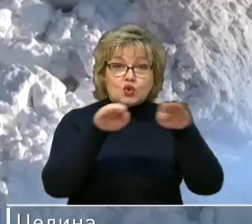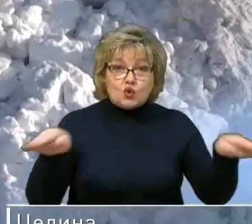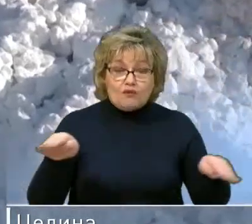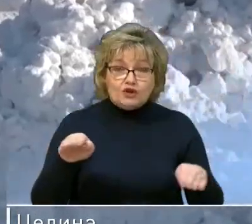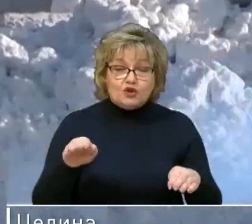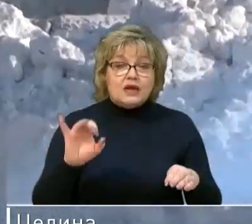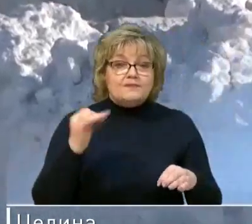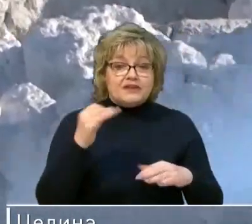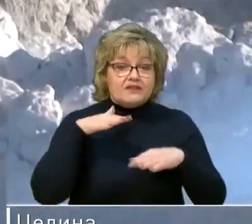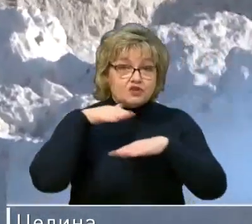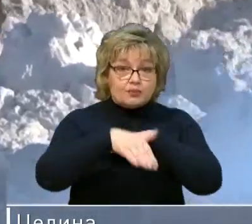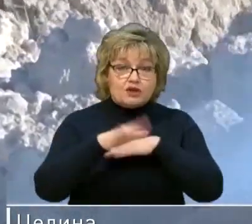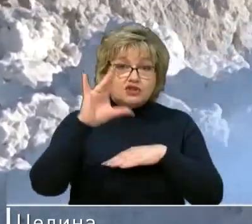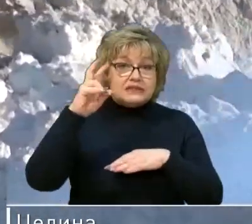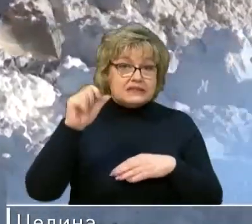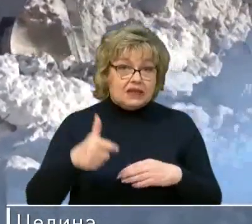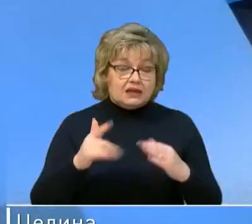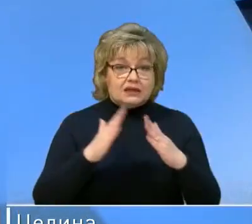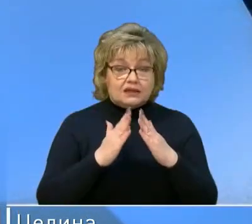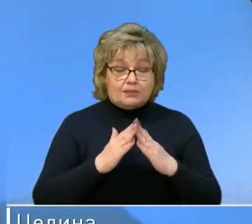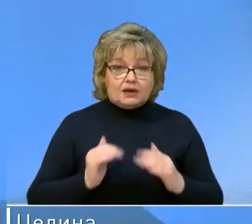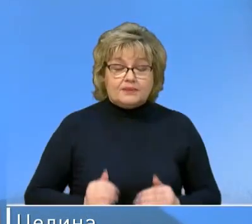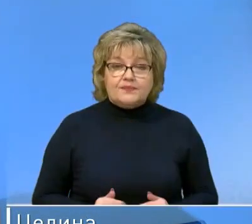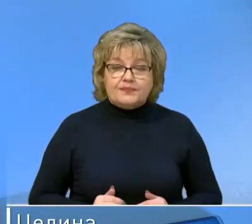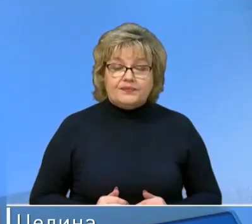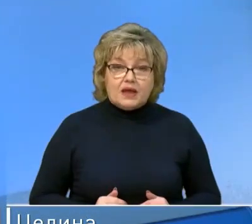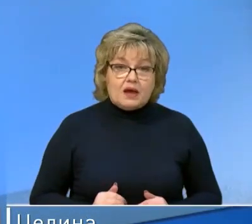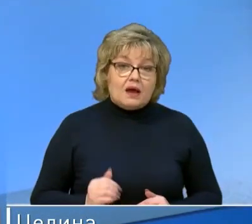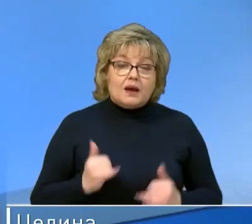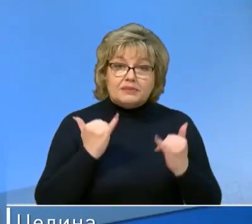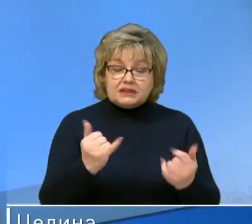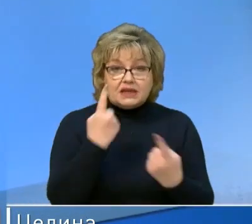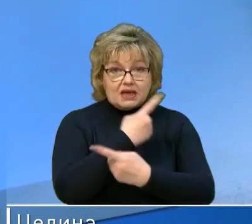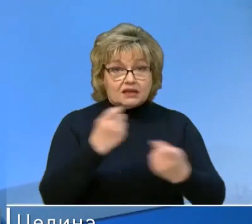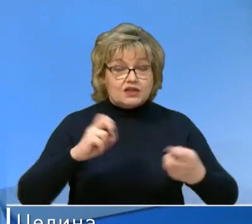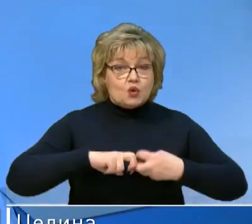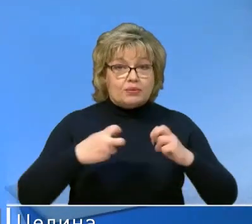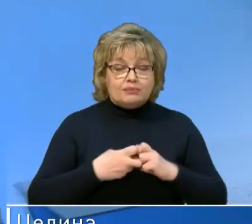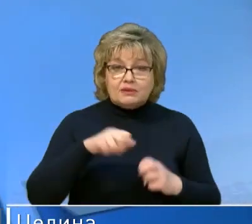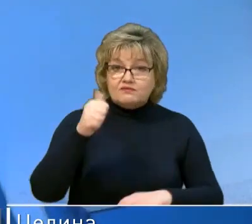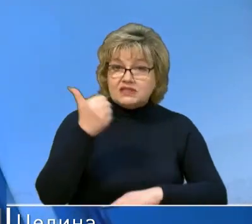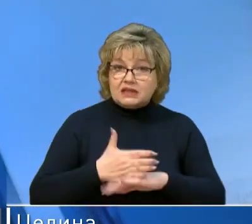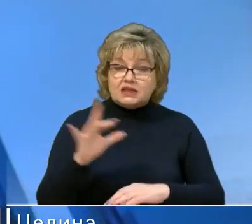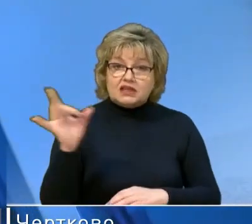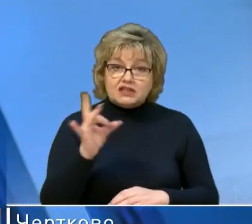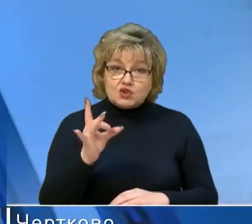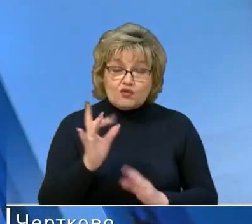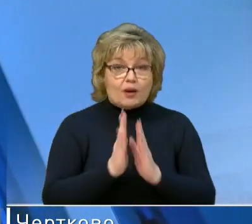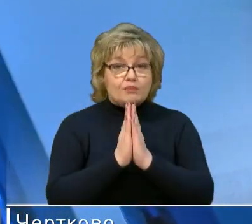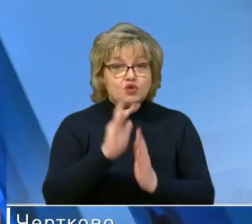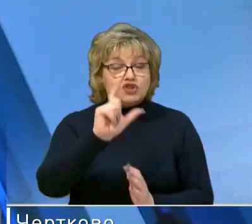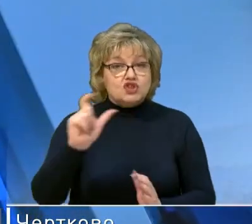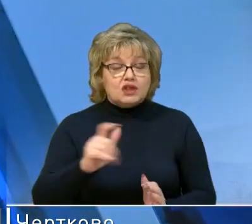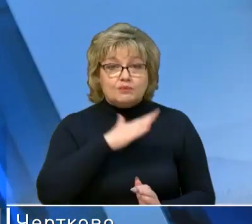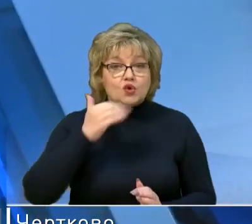и выступающие элементы многоквартирных домов. Придать огласку проблеме в самом центре Ростова-на-Дону просят